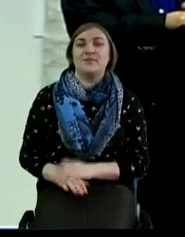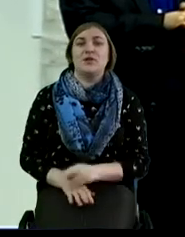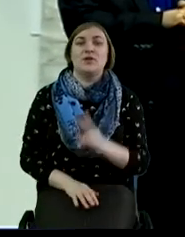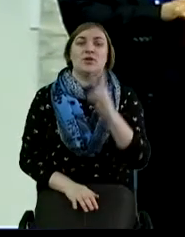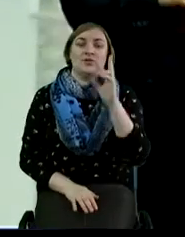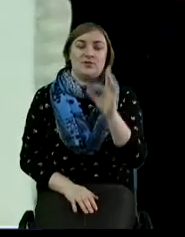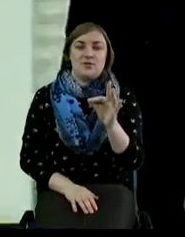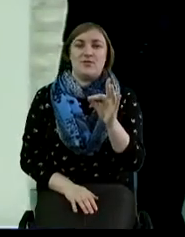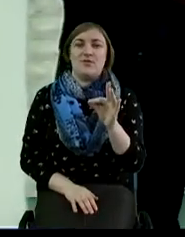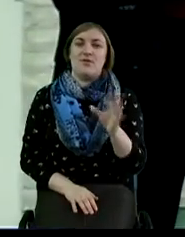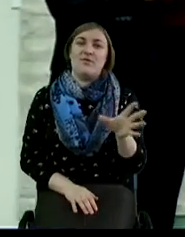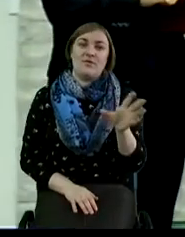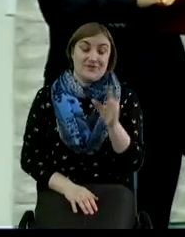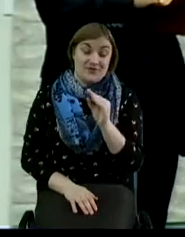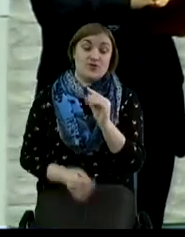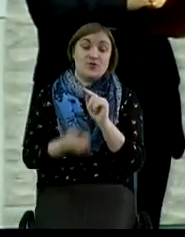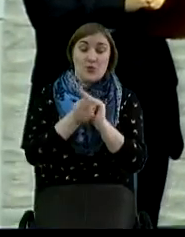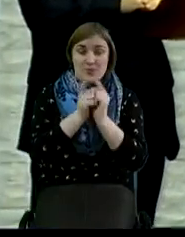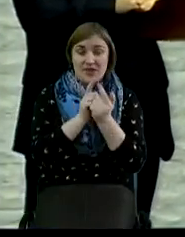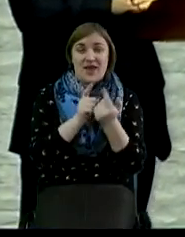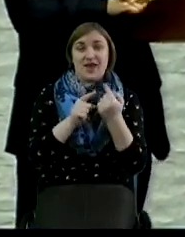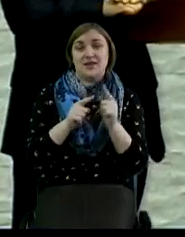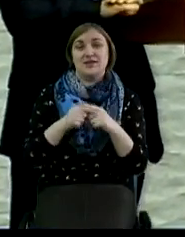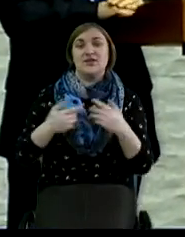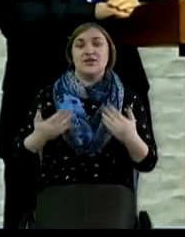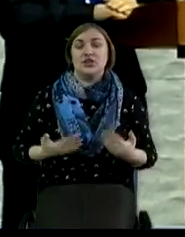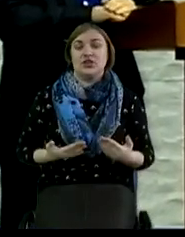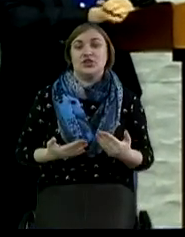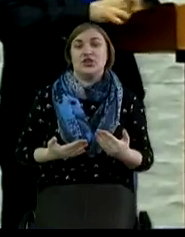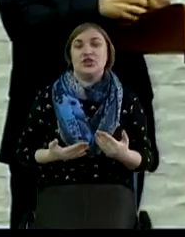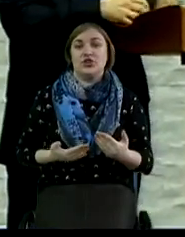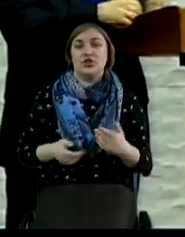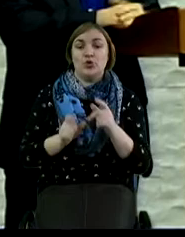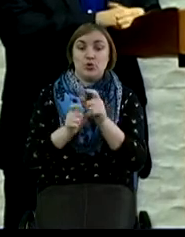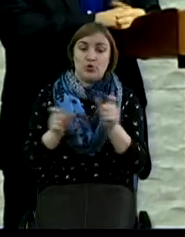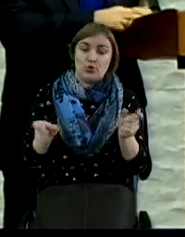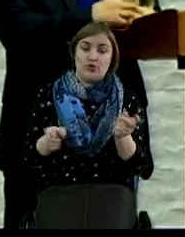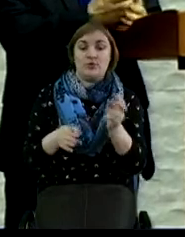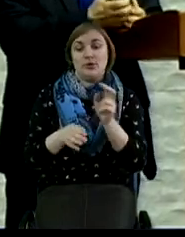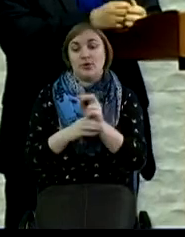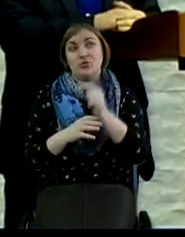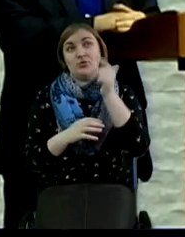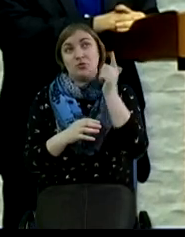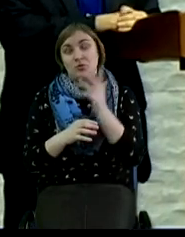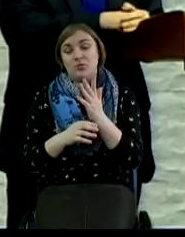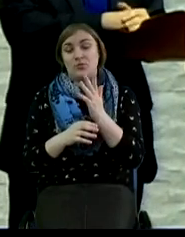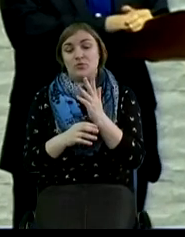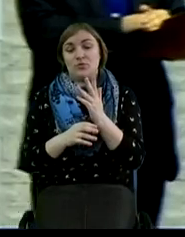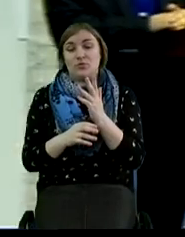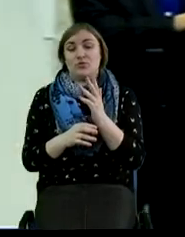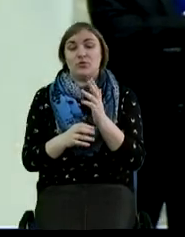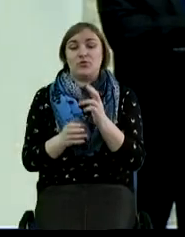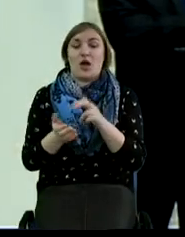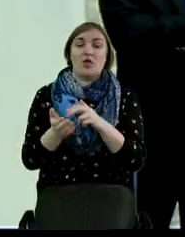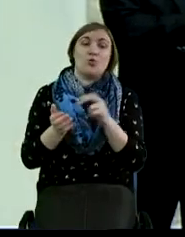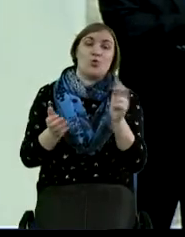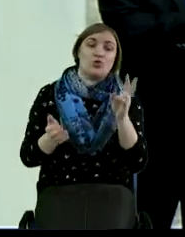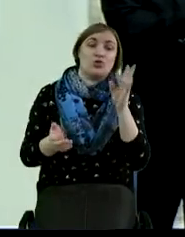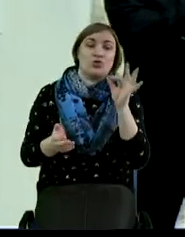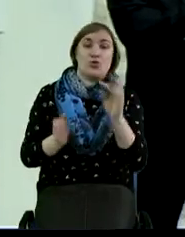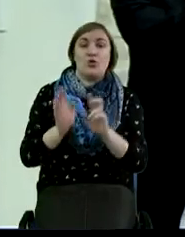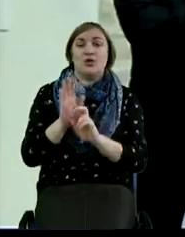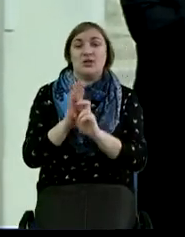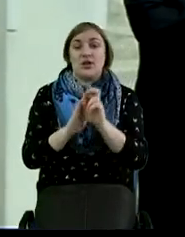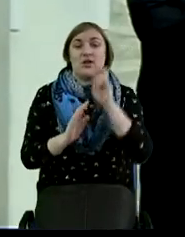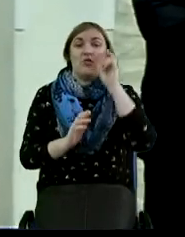но все меняется в этой жизни. Люди приходят к Господу, отходят к Господу, но Церковь Божия